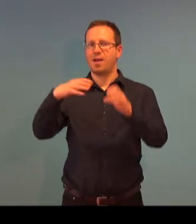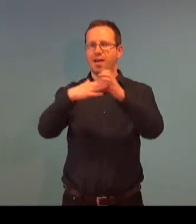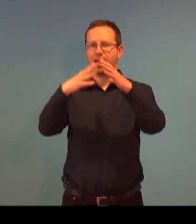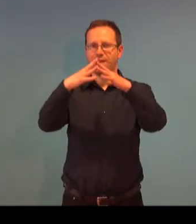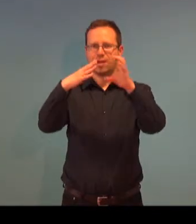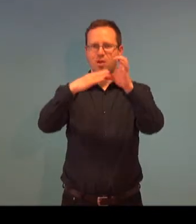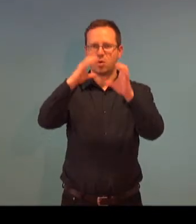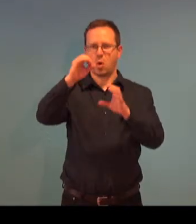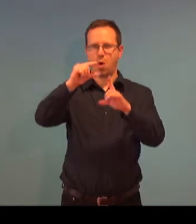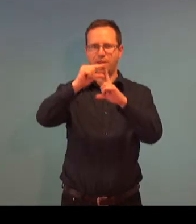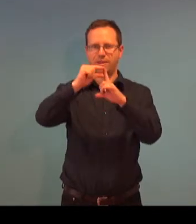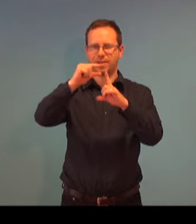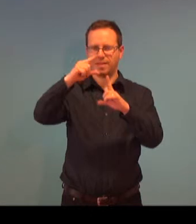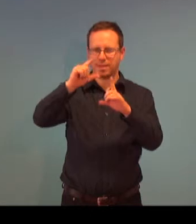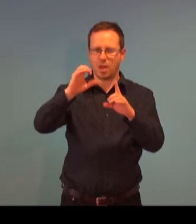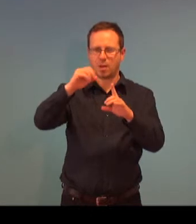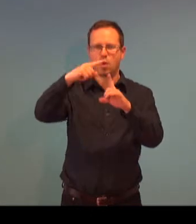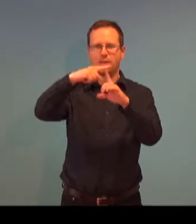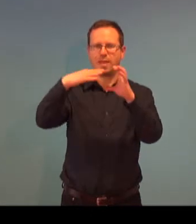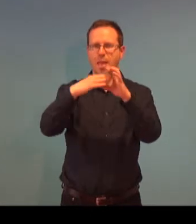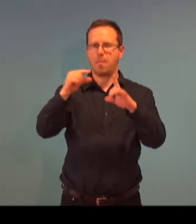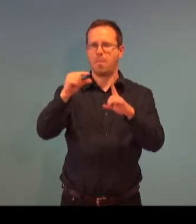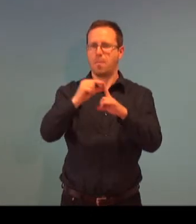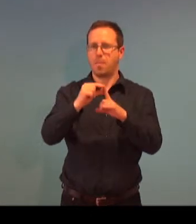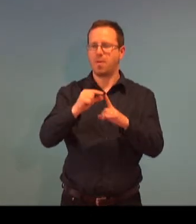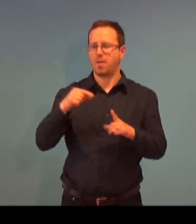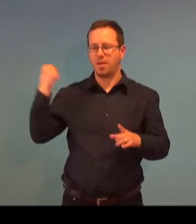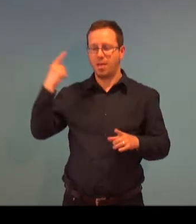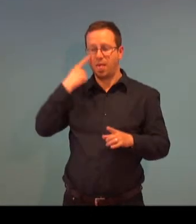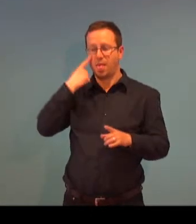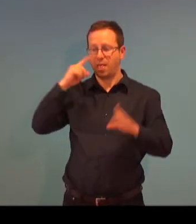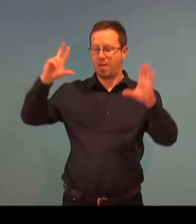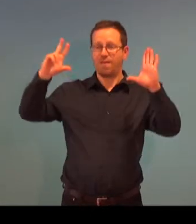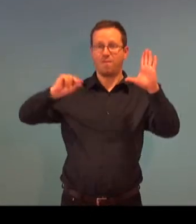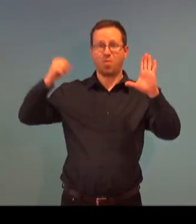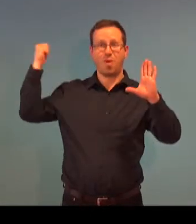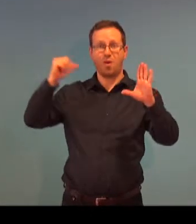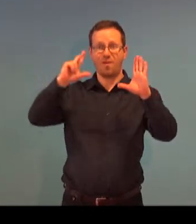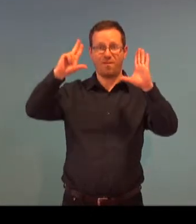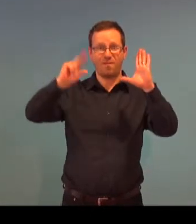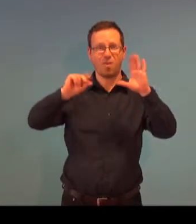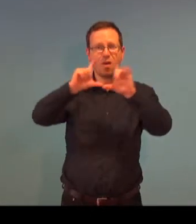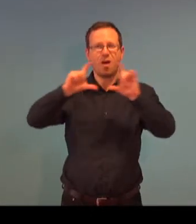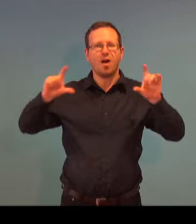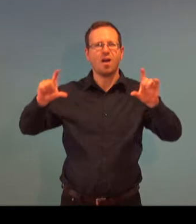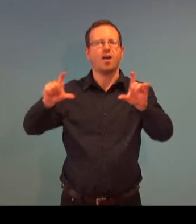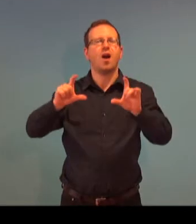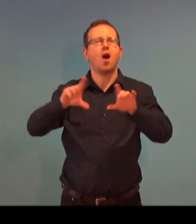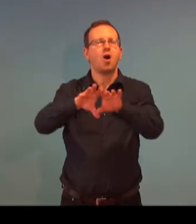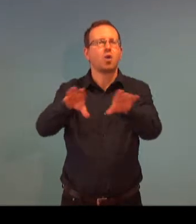Ergotep začínám jako malá rodinná firma v té malé